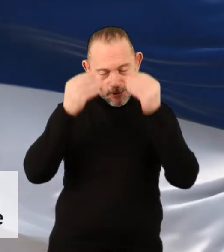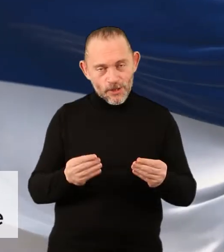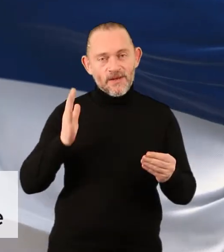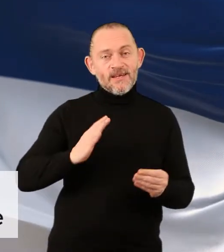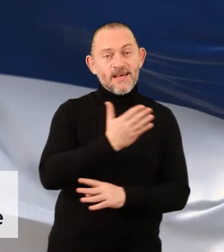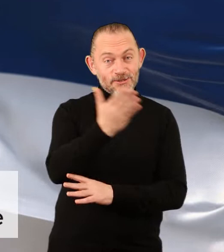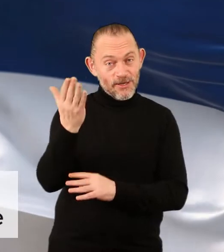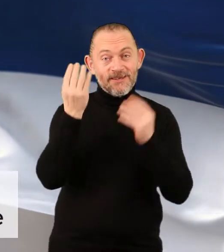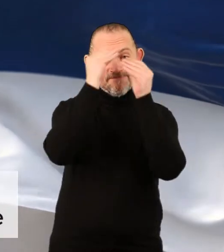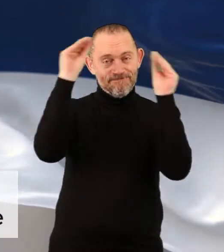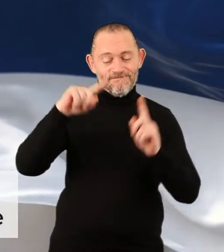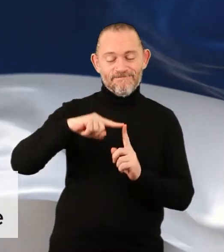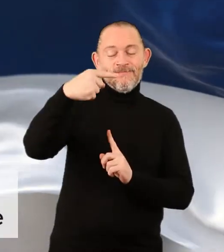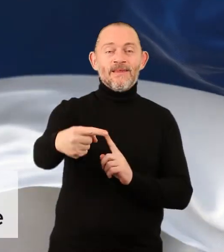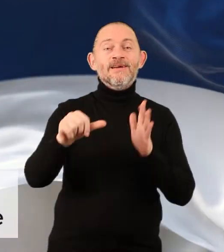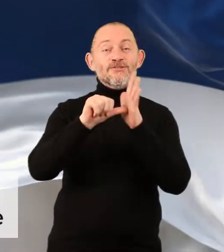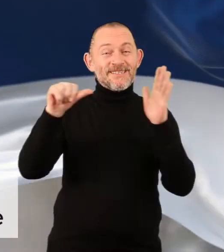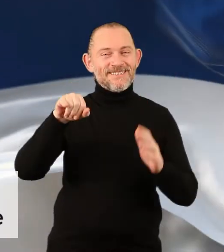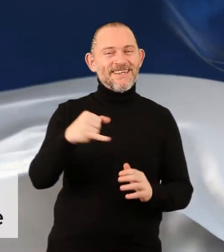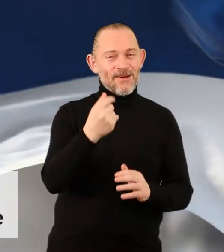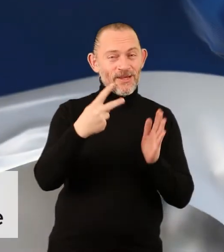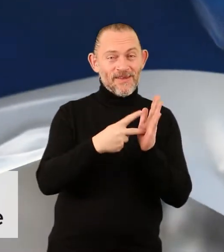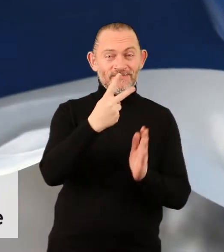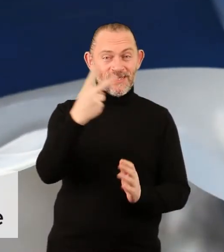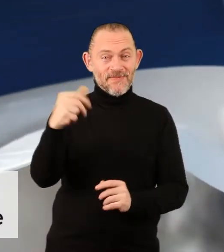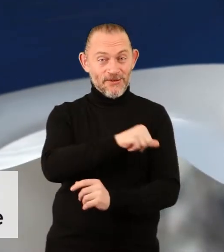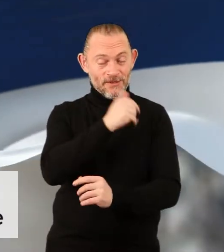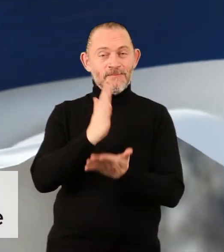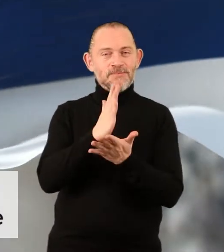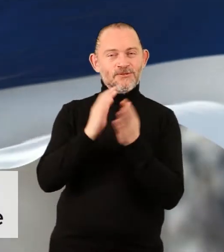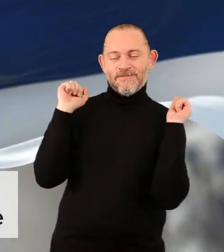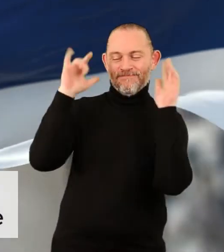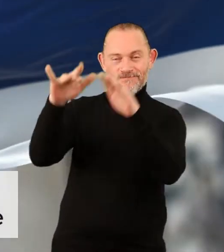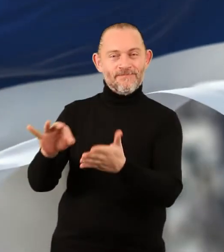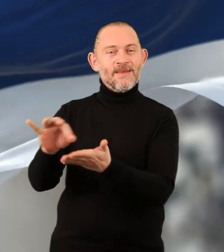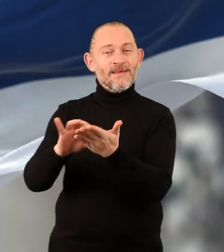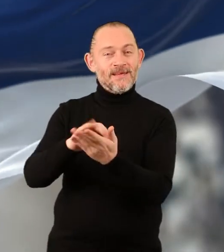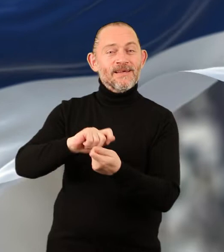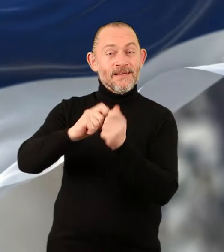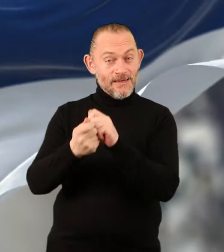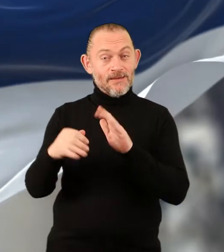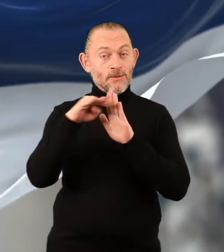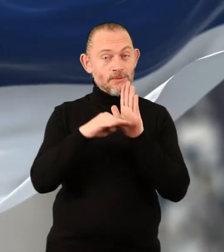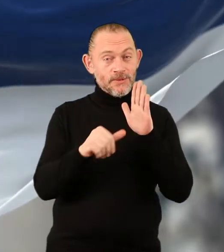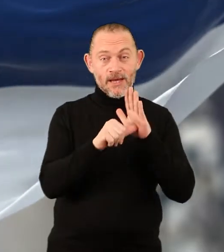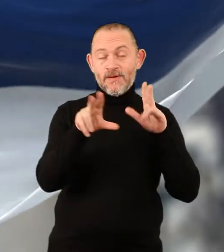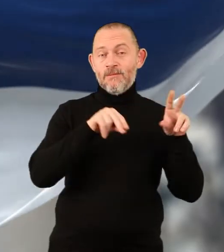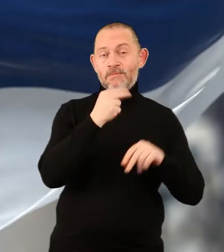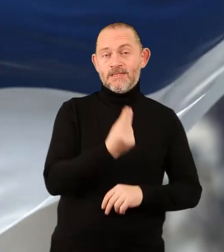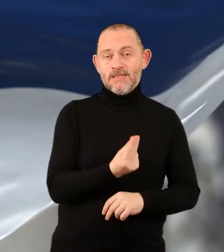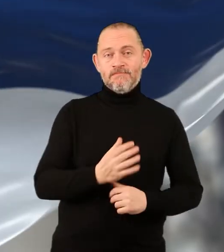Poštovani građani, obaveštavamo vas da će se 16. janura 2022. godine održati referendum o